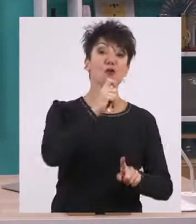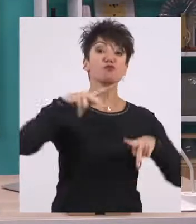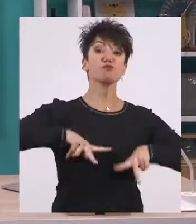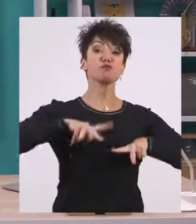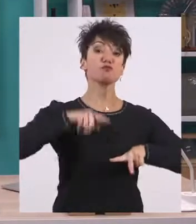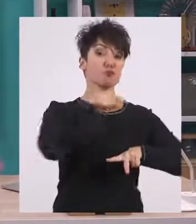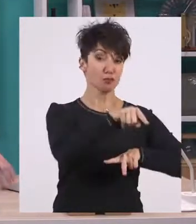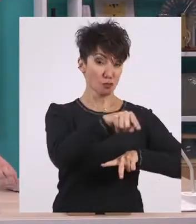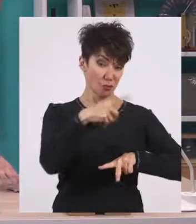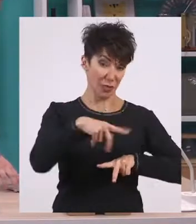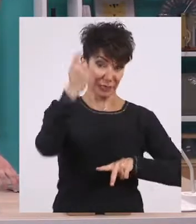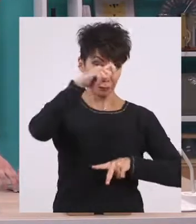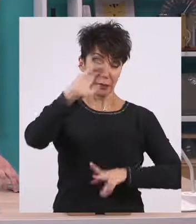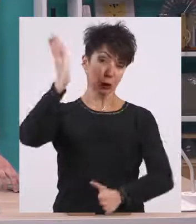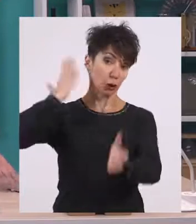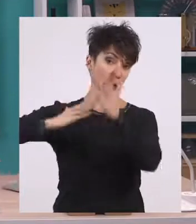εποχή.